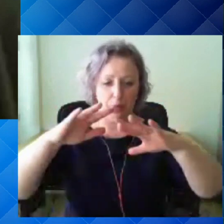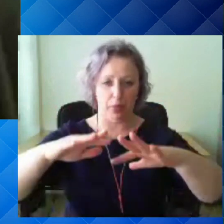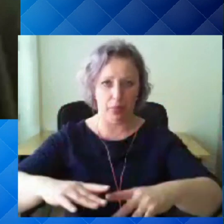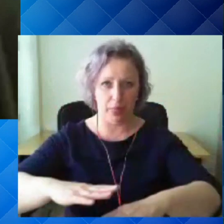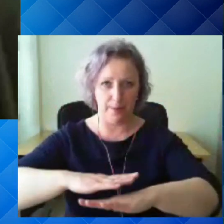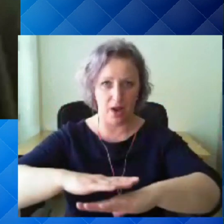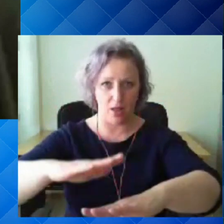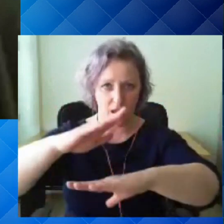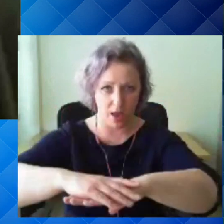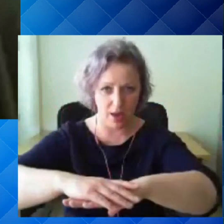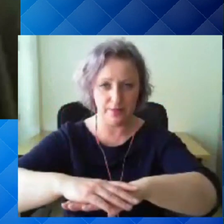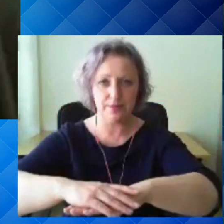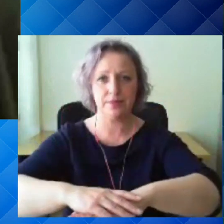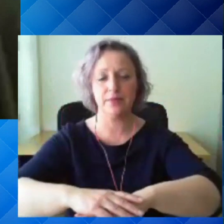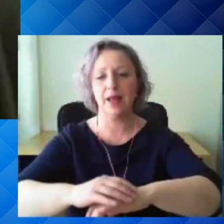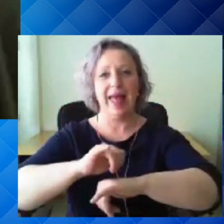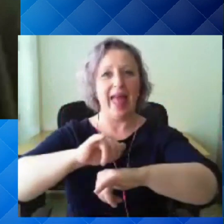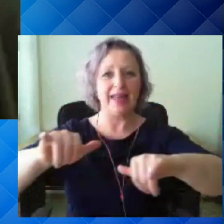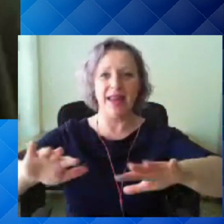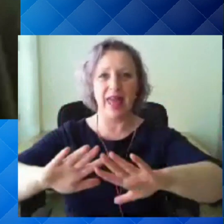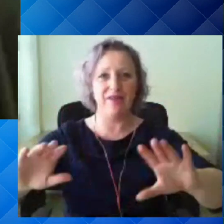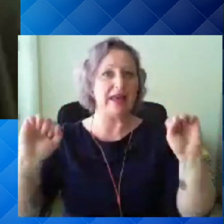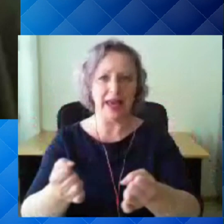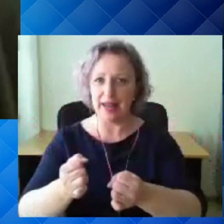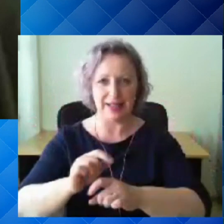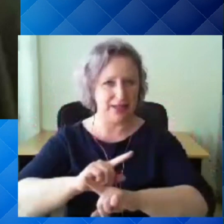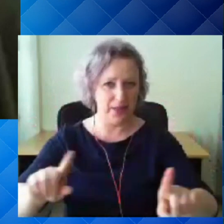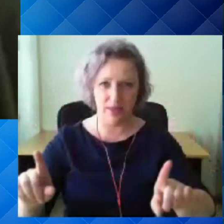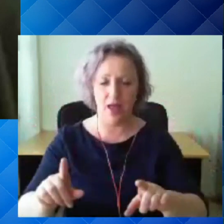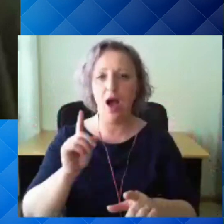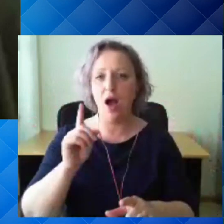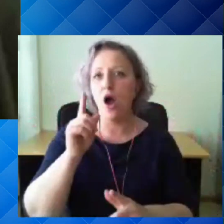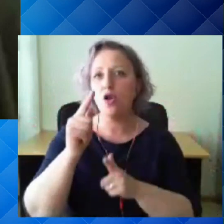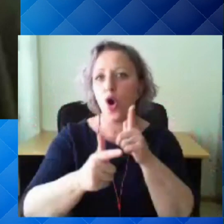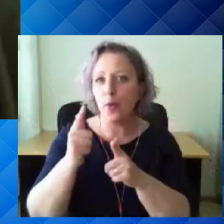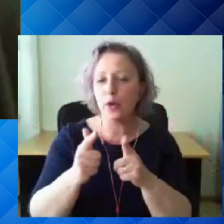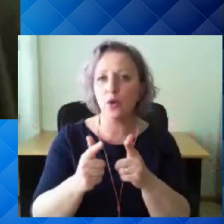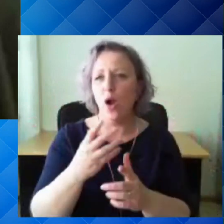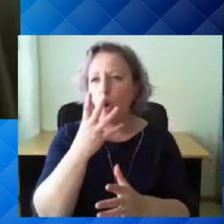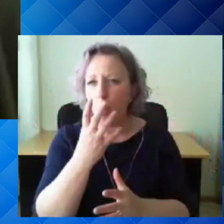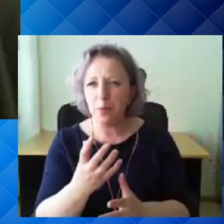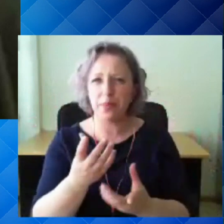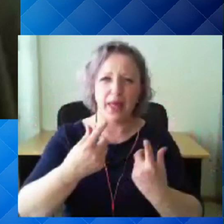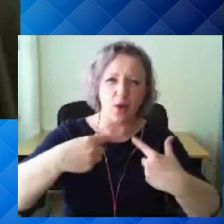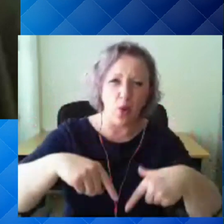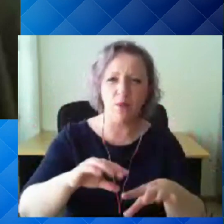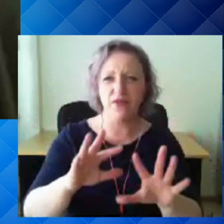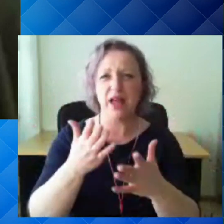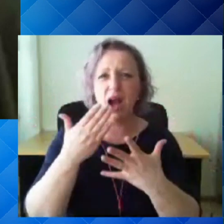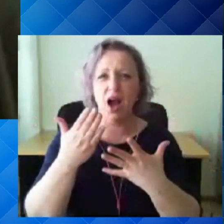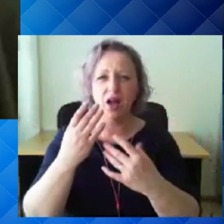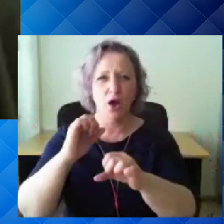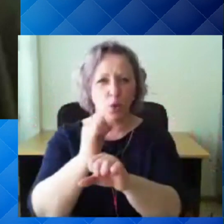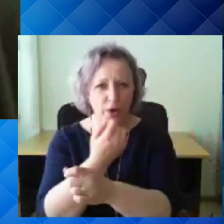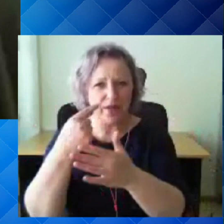alla, et siis see aerosool ei levi ka väga kiiresti, aga loomulikult, kui on umpsed ja väga kuiva õhuga ruumid, siis see